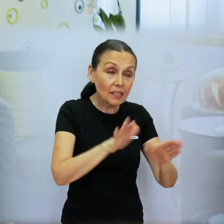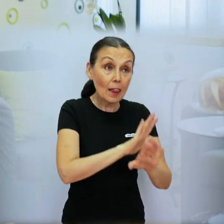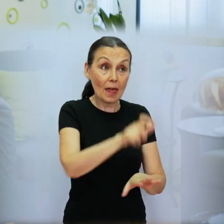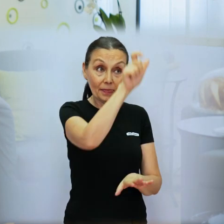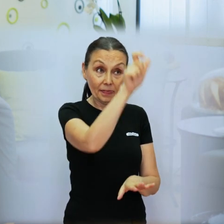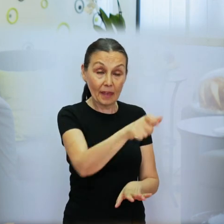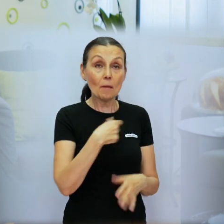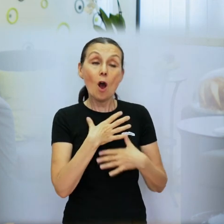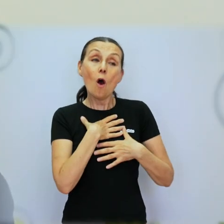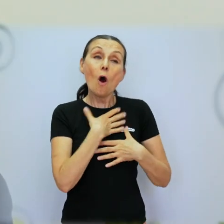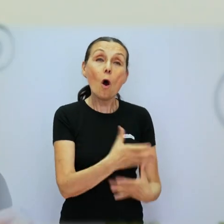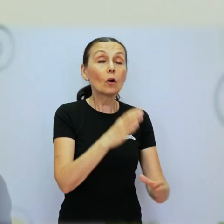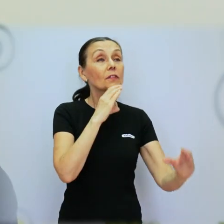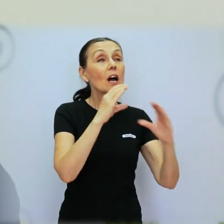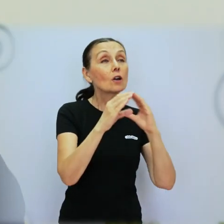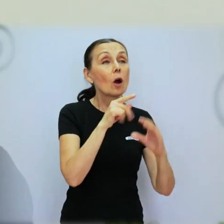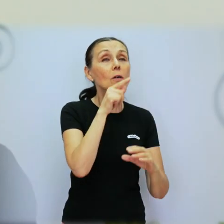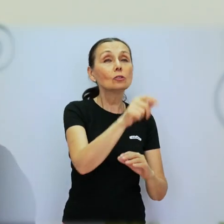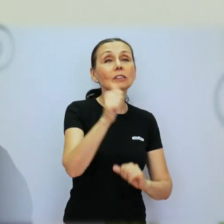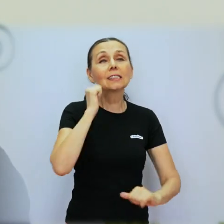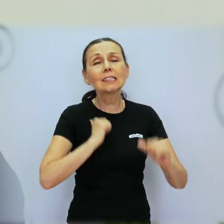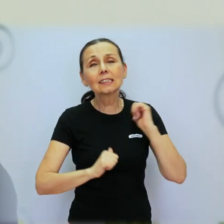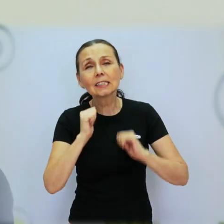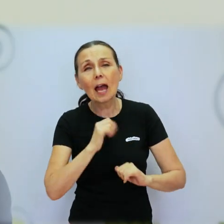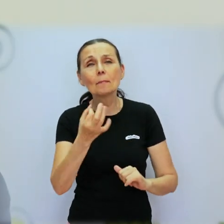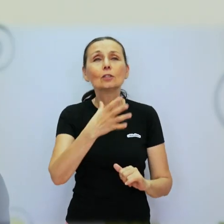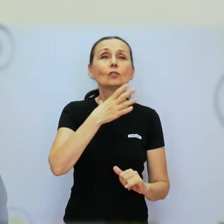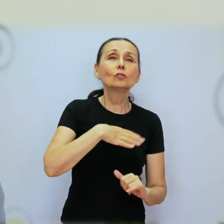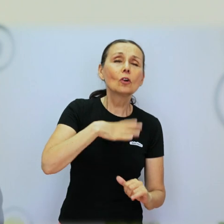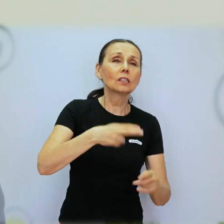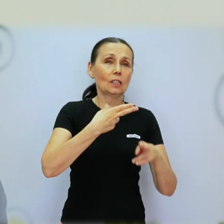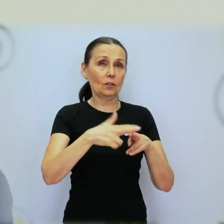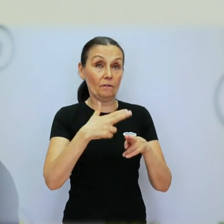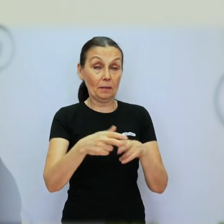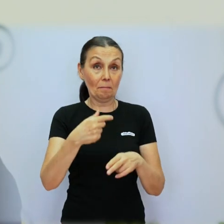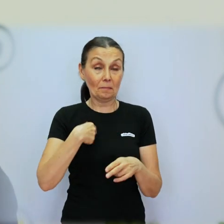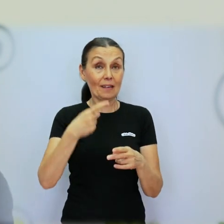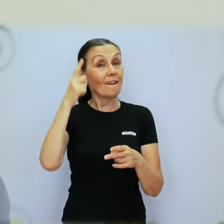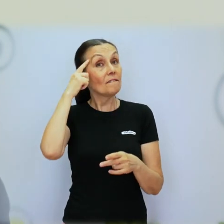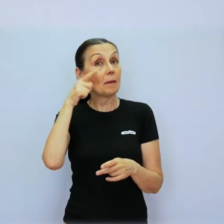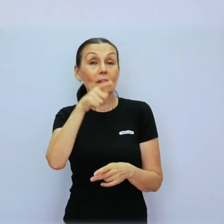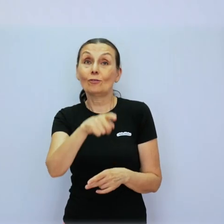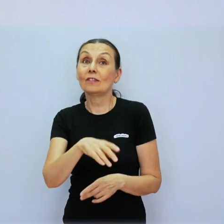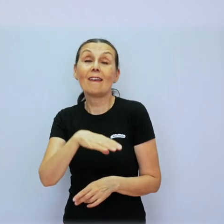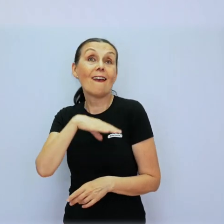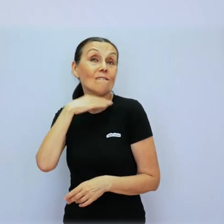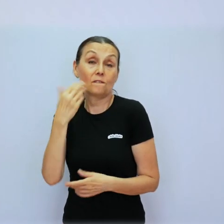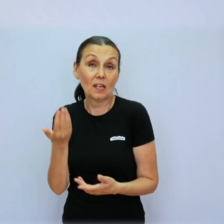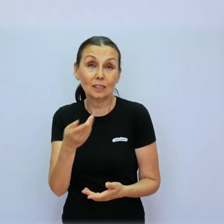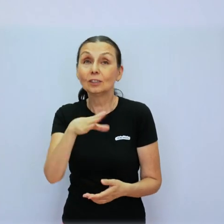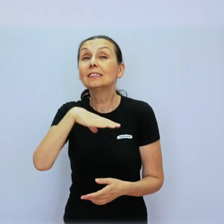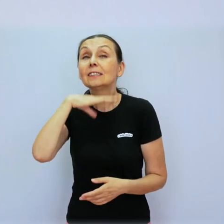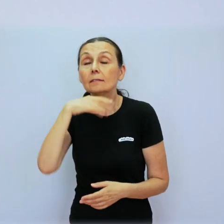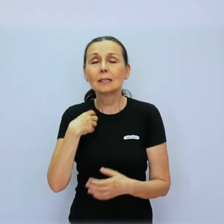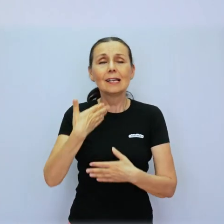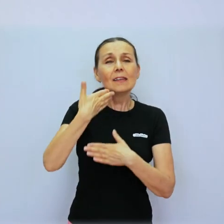iné maily, som tu pre teba a som ochotná s tebou komunikovať o tom, prečo si sem prišiel a s čím si sem prišiel. My vieme, že